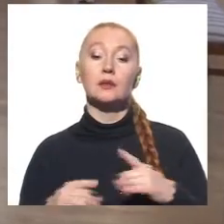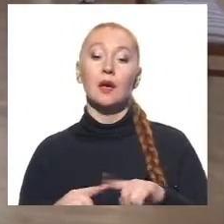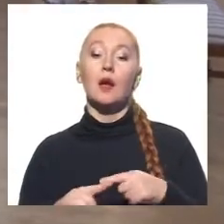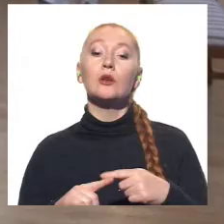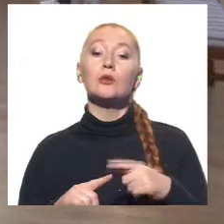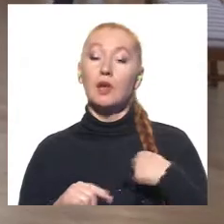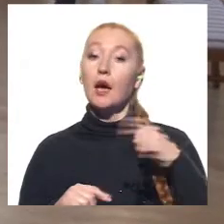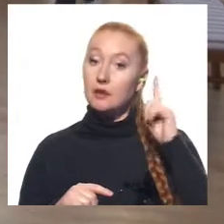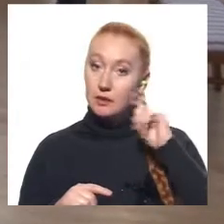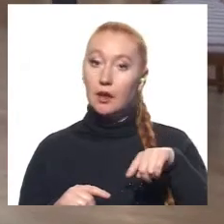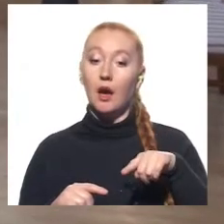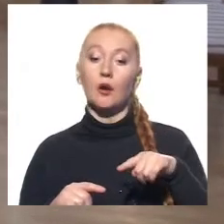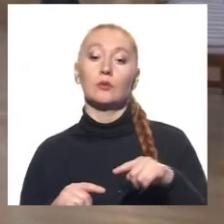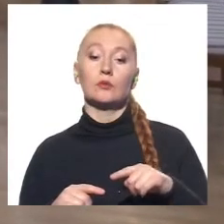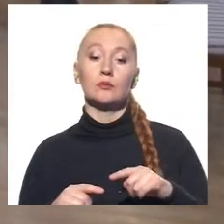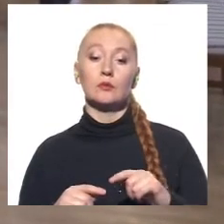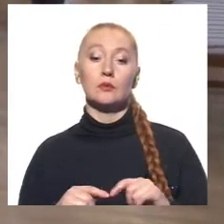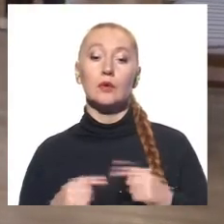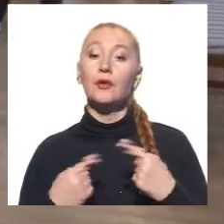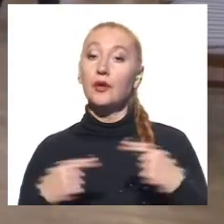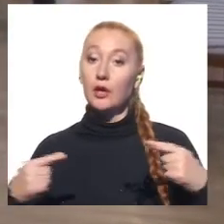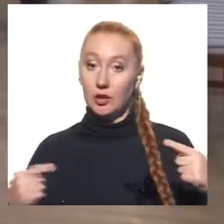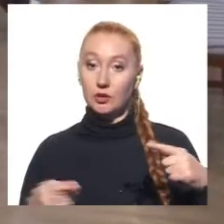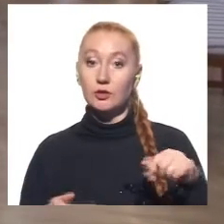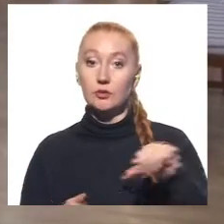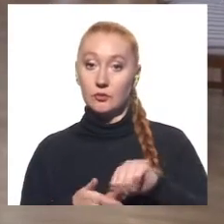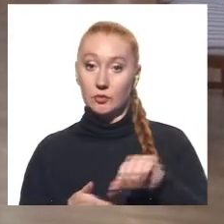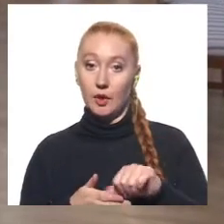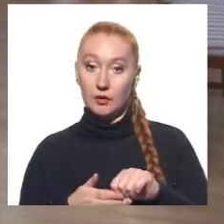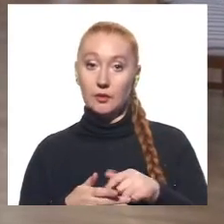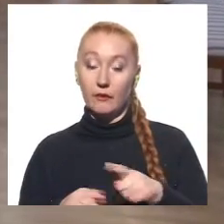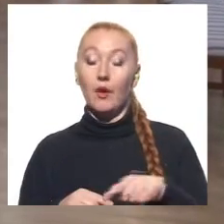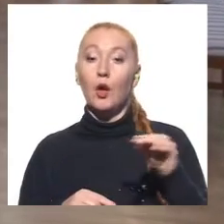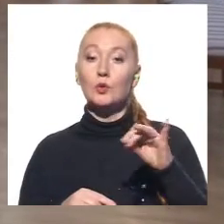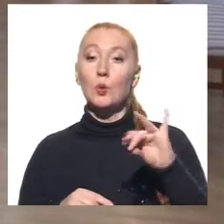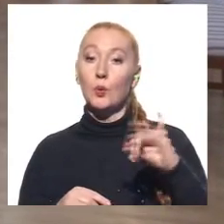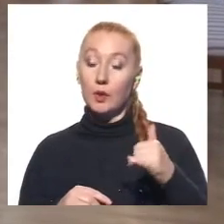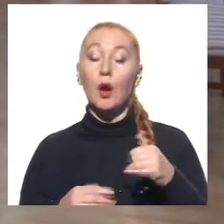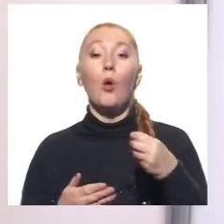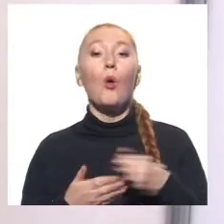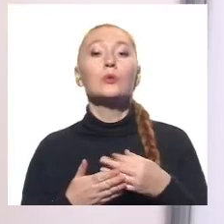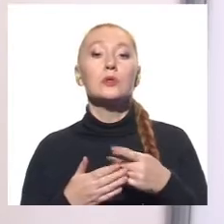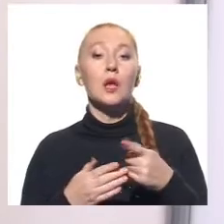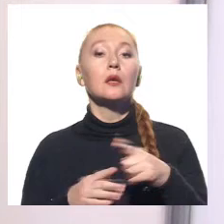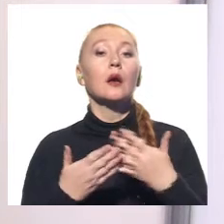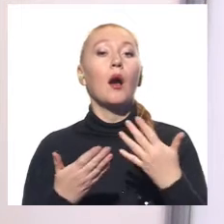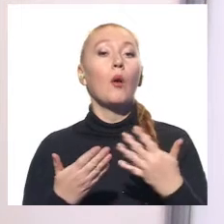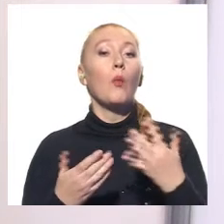я знаю, думку інших членів журі, вони завжди оцінюються за одним